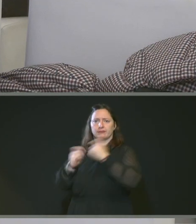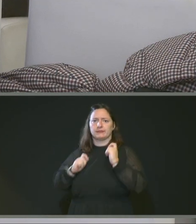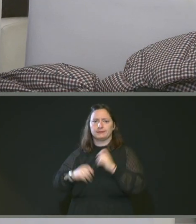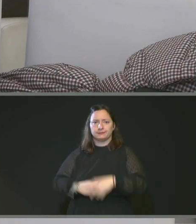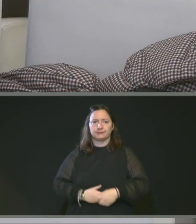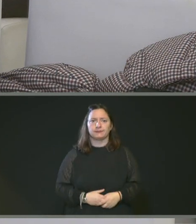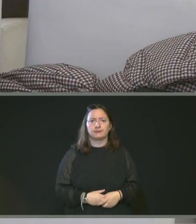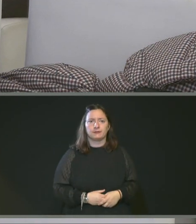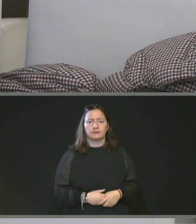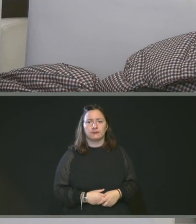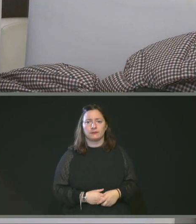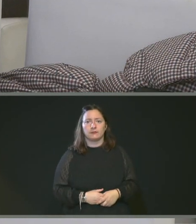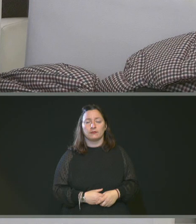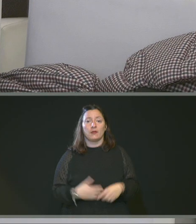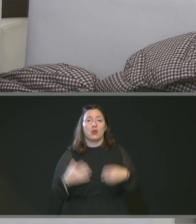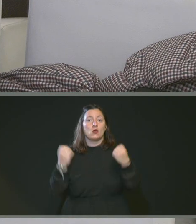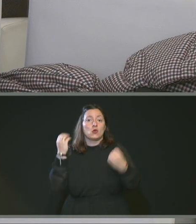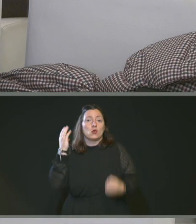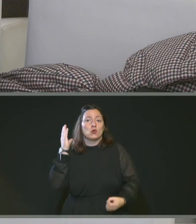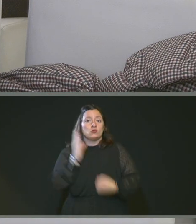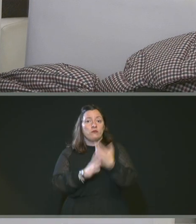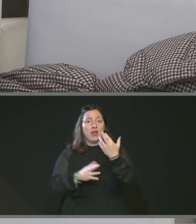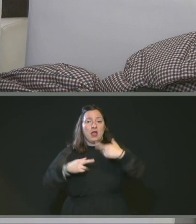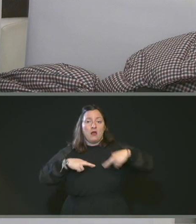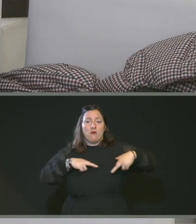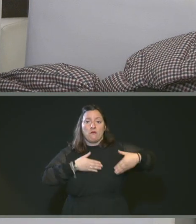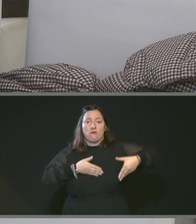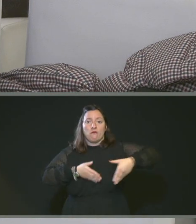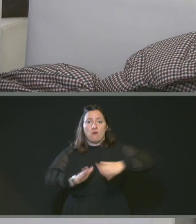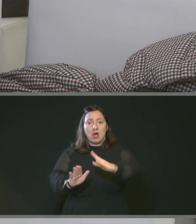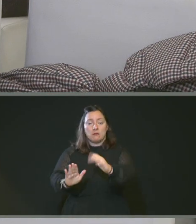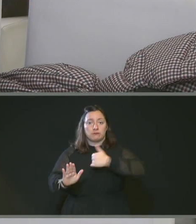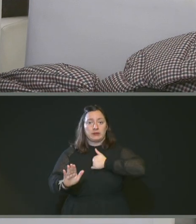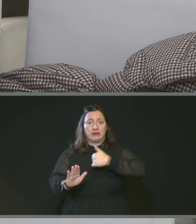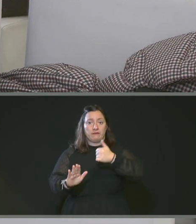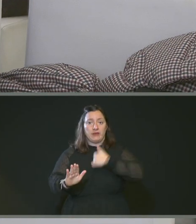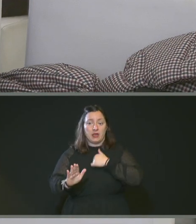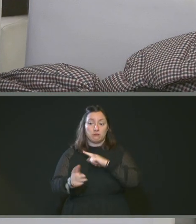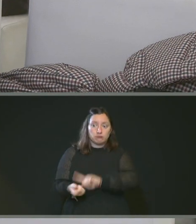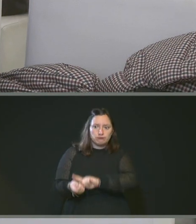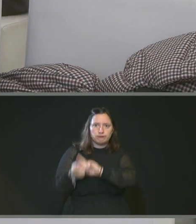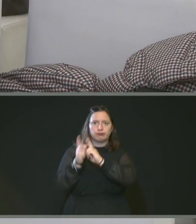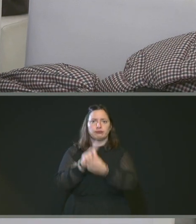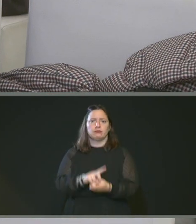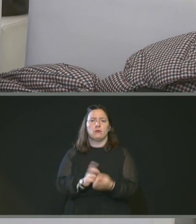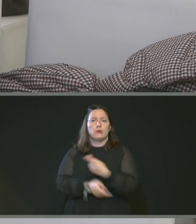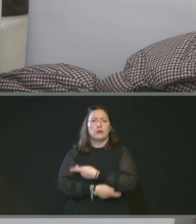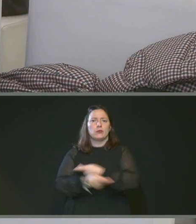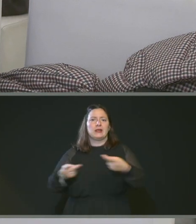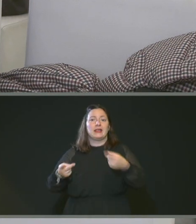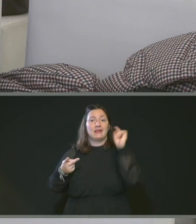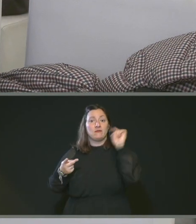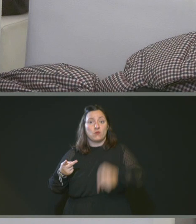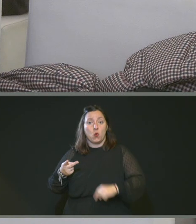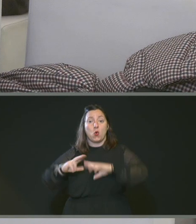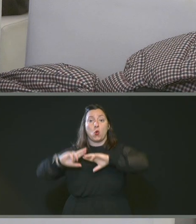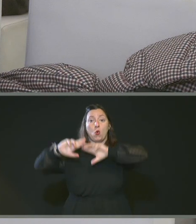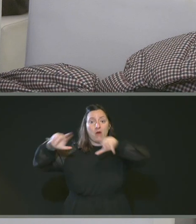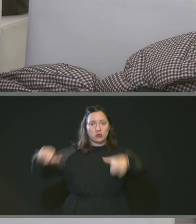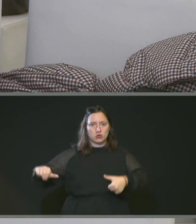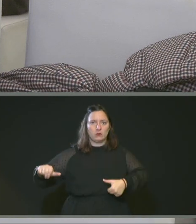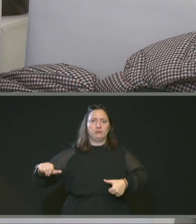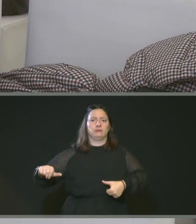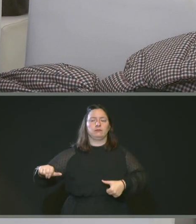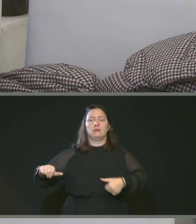création des voies privées nouvelles, d'espaces destinés à devenir publics, une convention doit être étrambulie entre l'aménageur,